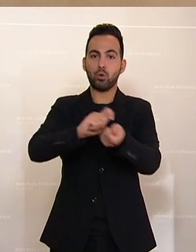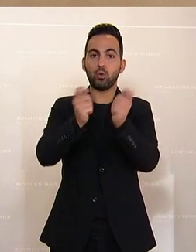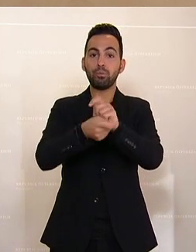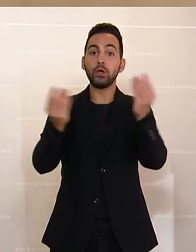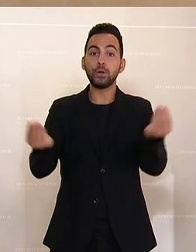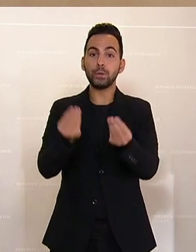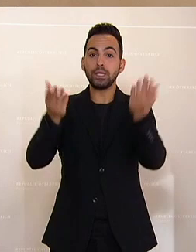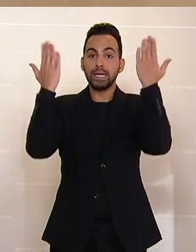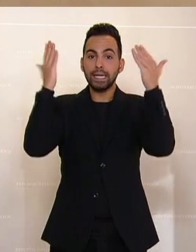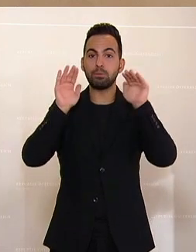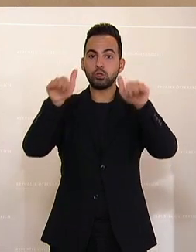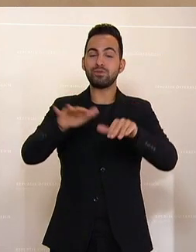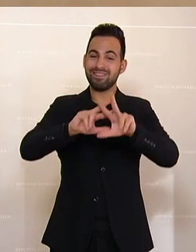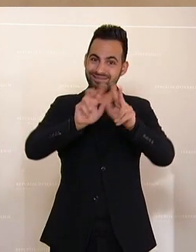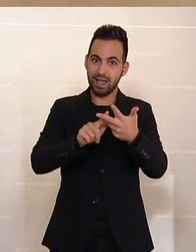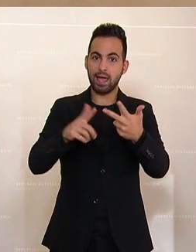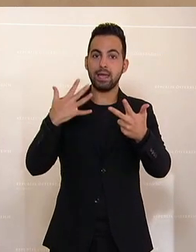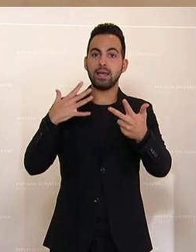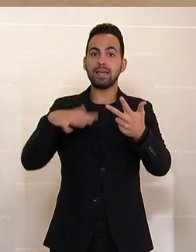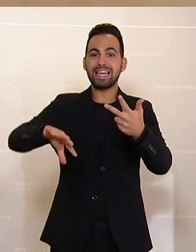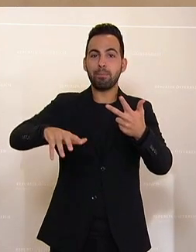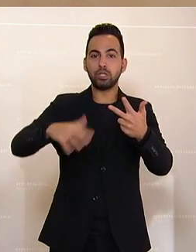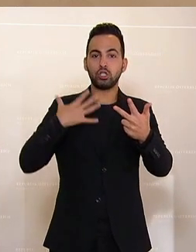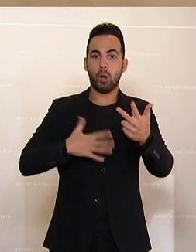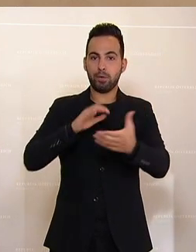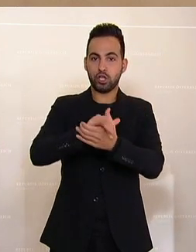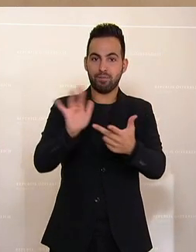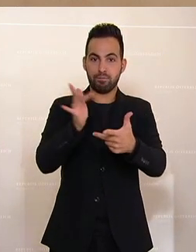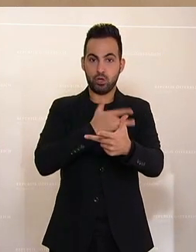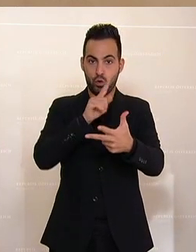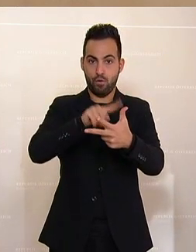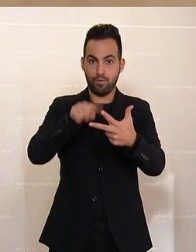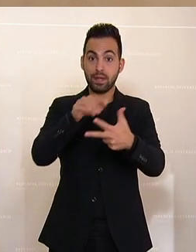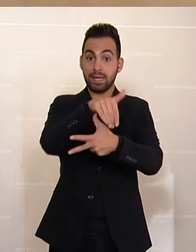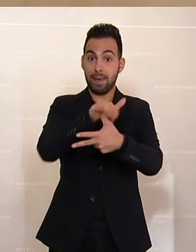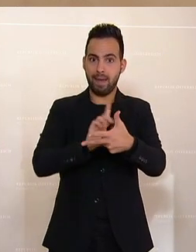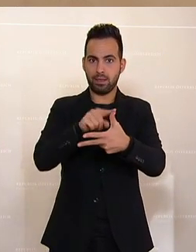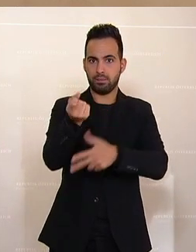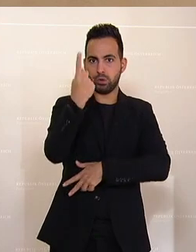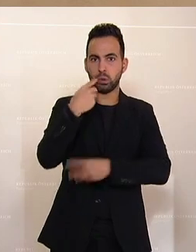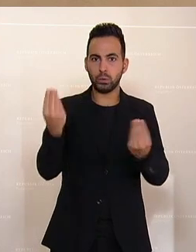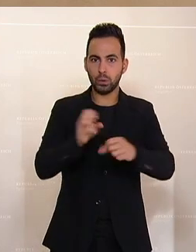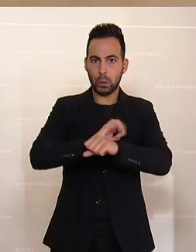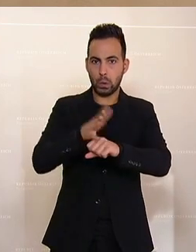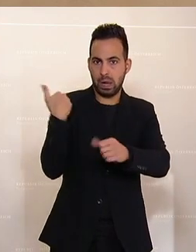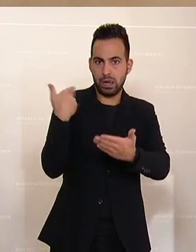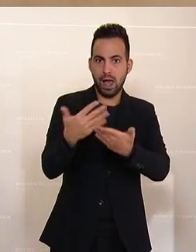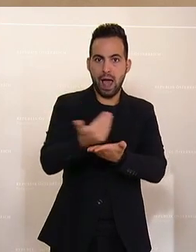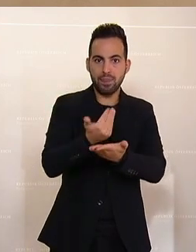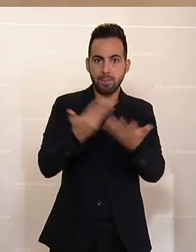Klimaschutz alle drei Gebietskörperschaften gleichermaßen betrifft und insbesondere Gemeinden aufgrund der Corona-Krise massiv von